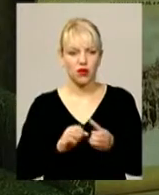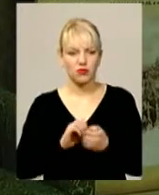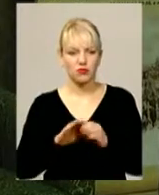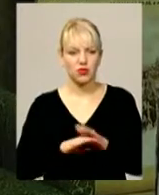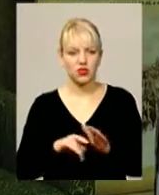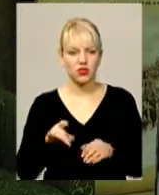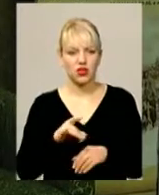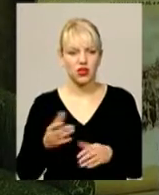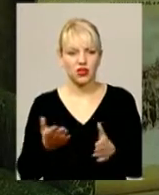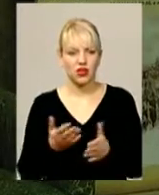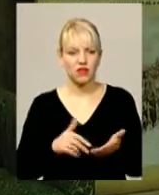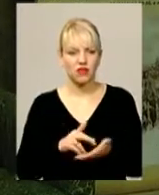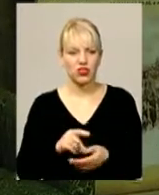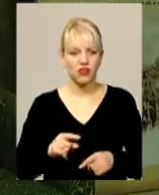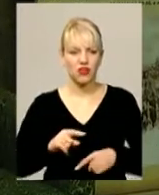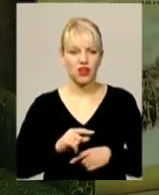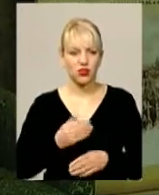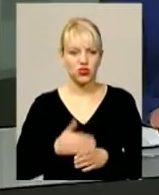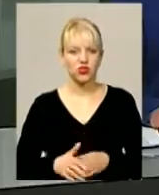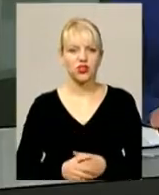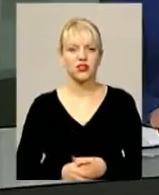і вийшла в фінальну частину.